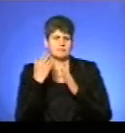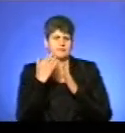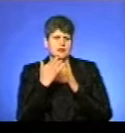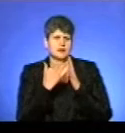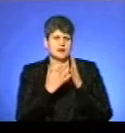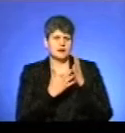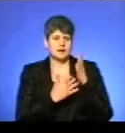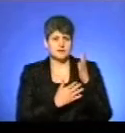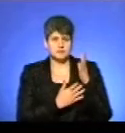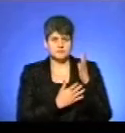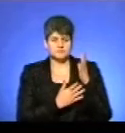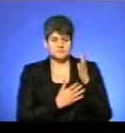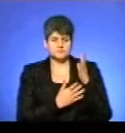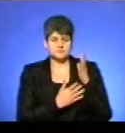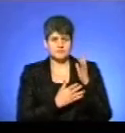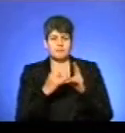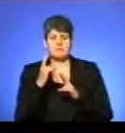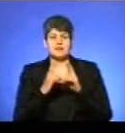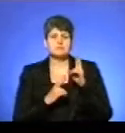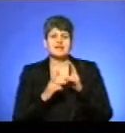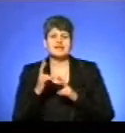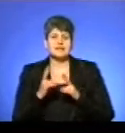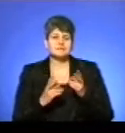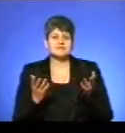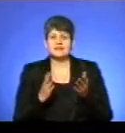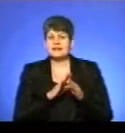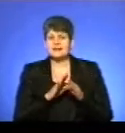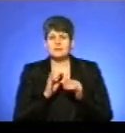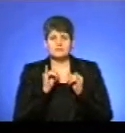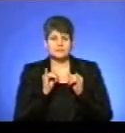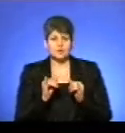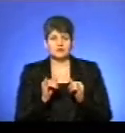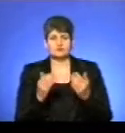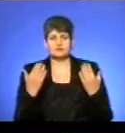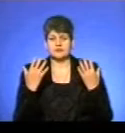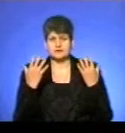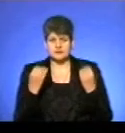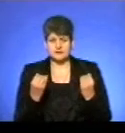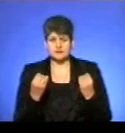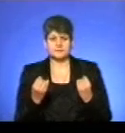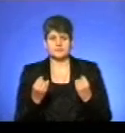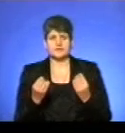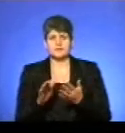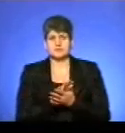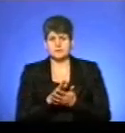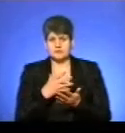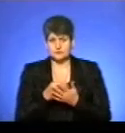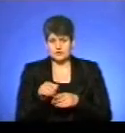підприємств, які неналежно на вихідні утримували свої території.